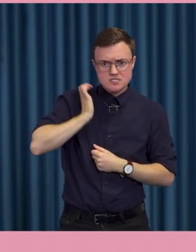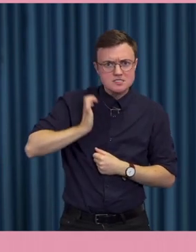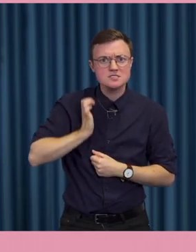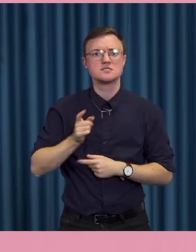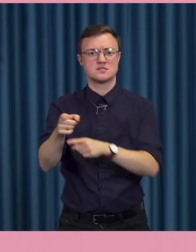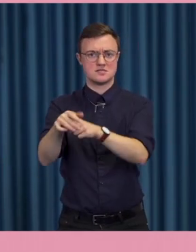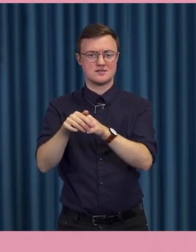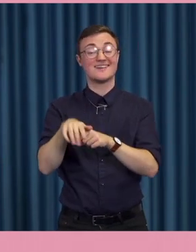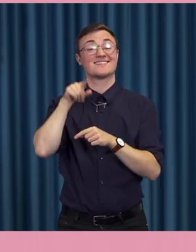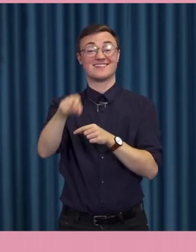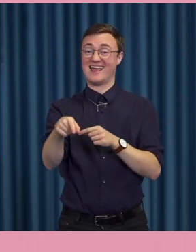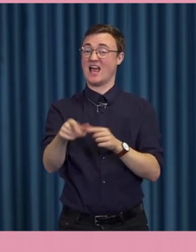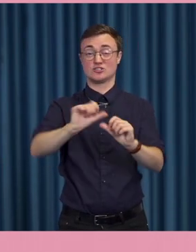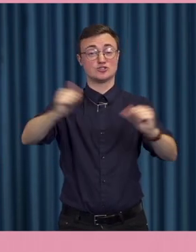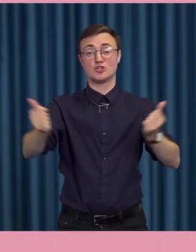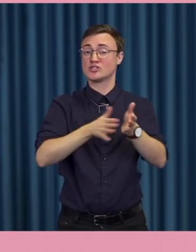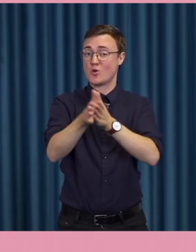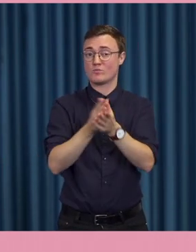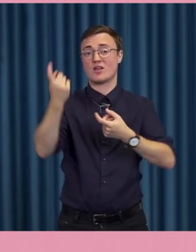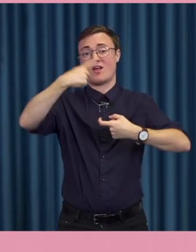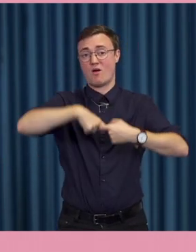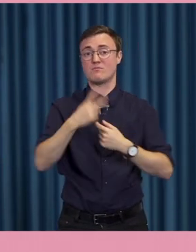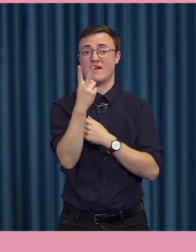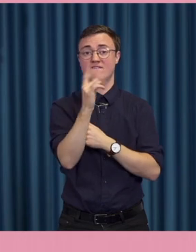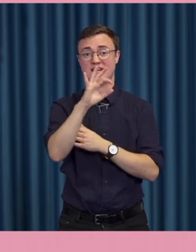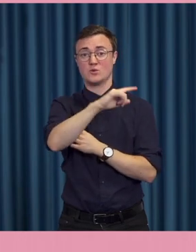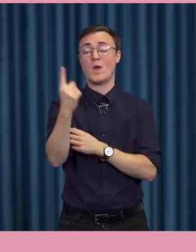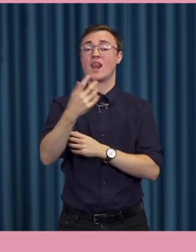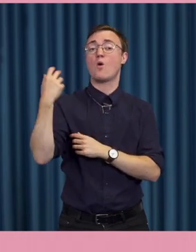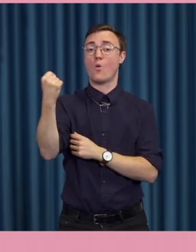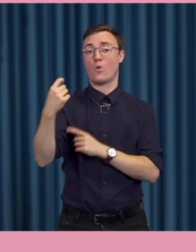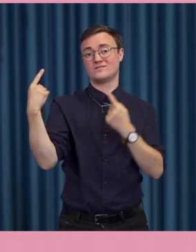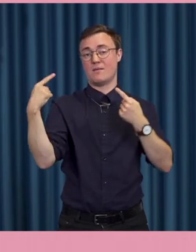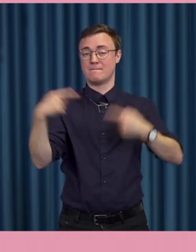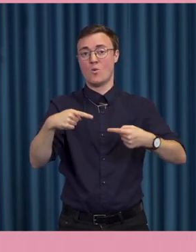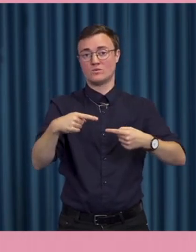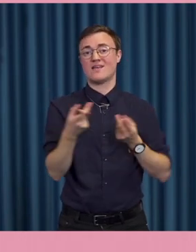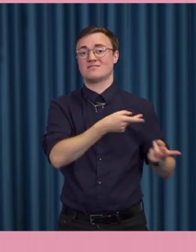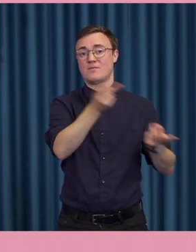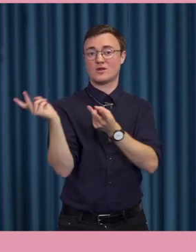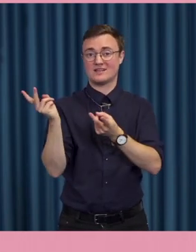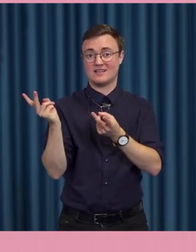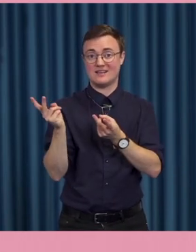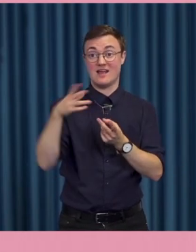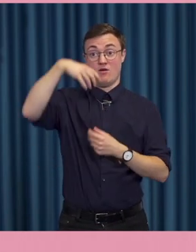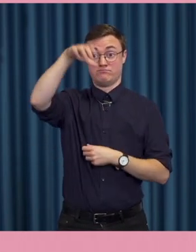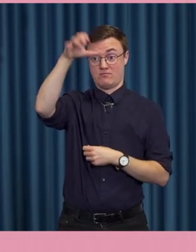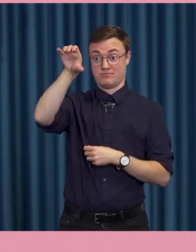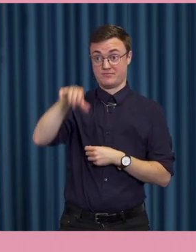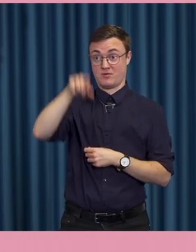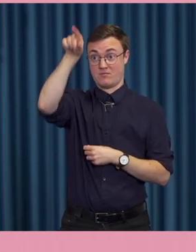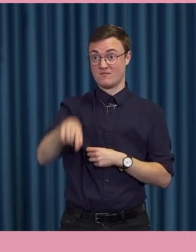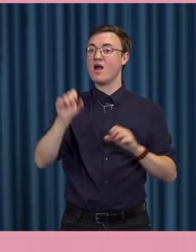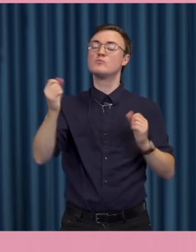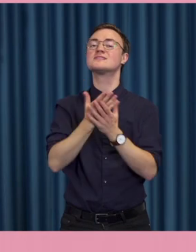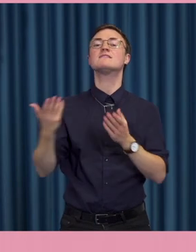Det här är kanske den största utmaningen när vi pratar om virtuella hotet mot demokratin. Att inlägga som delas behöver inte vara helt